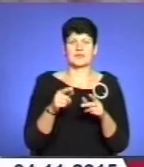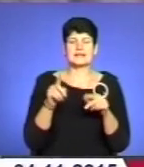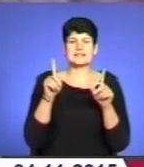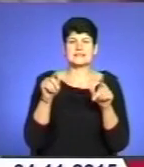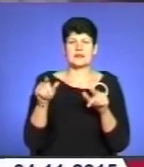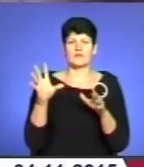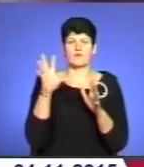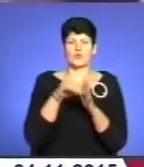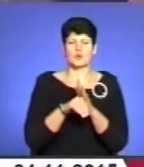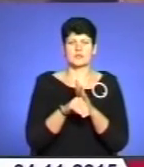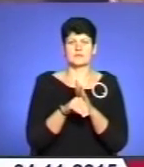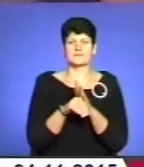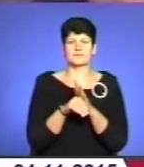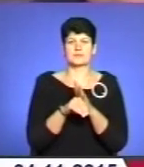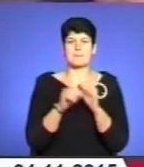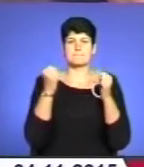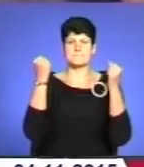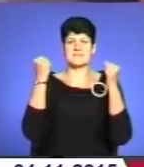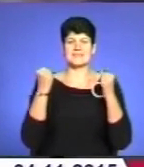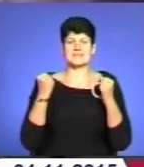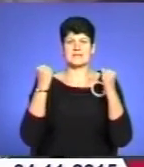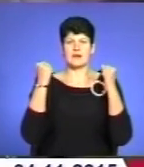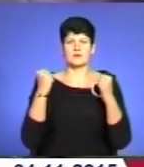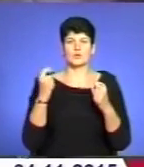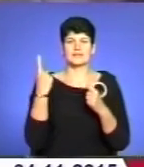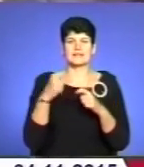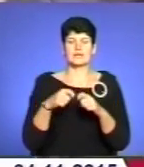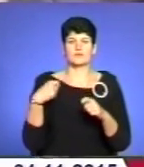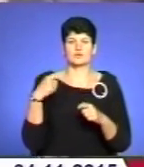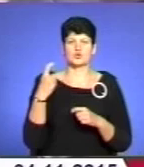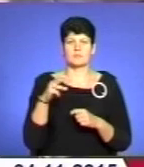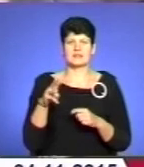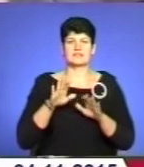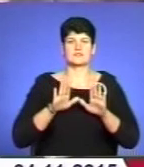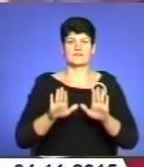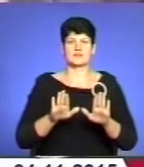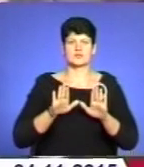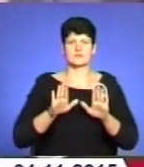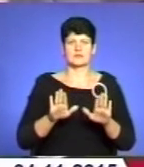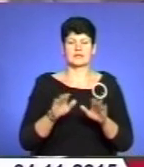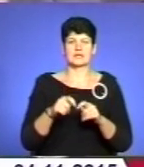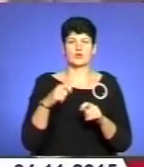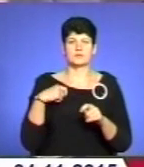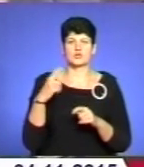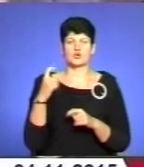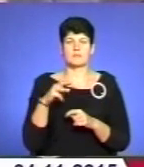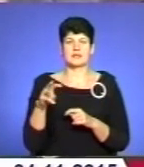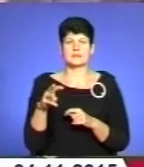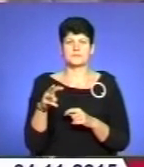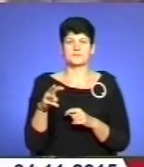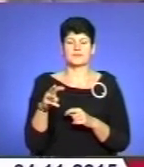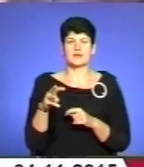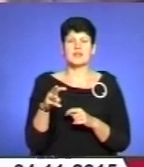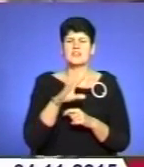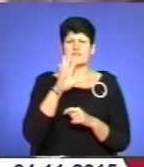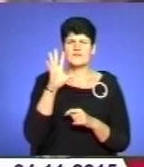для чоловіків підтягування кілометр і 100 метрів, для жінок віджимання кілометр і 100 метрів. І в подальшому всі